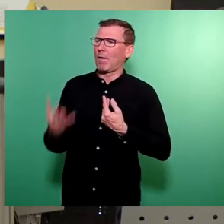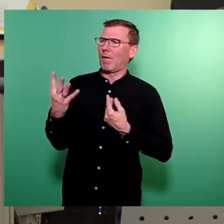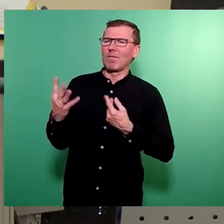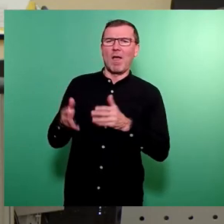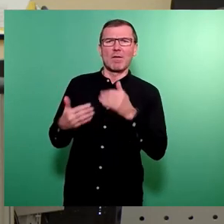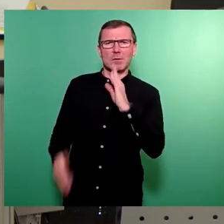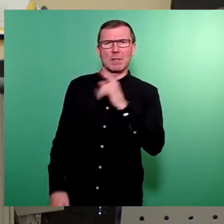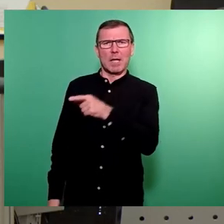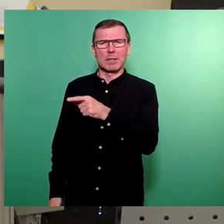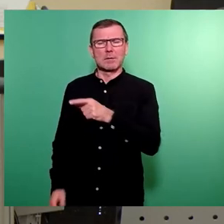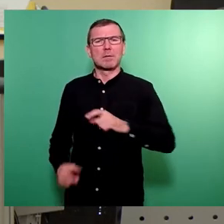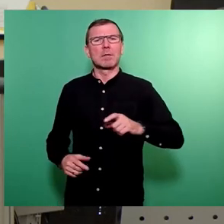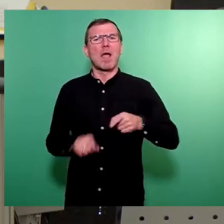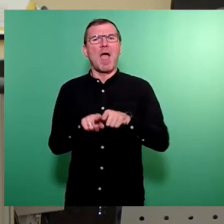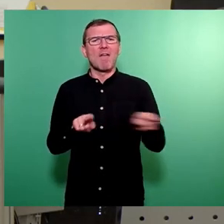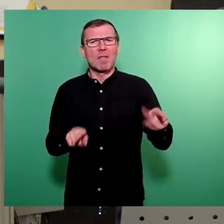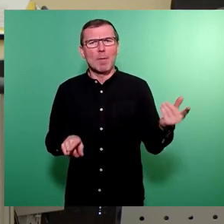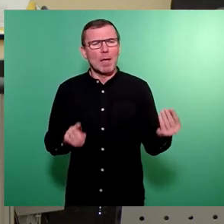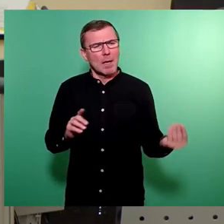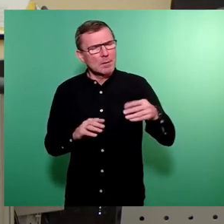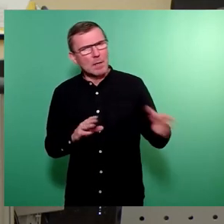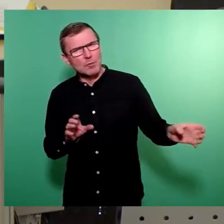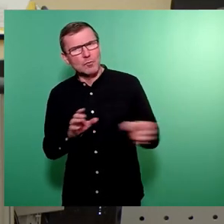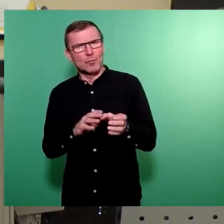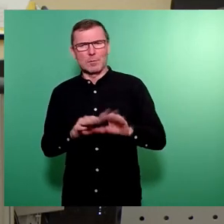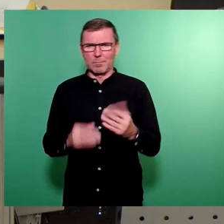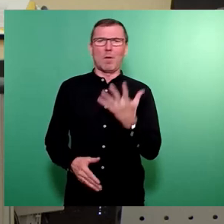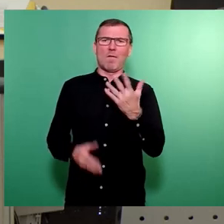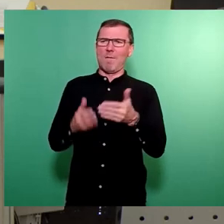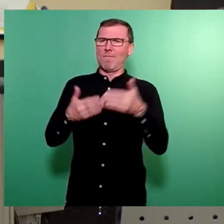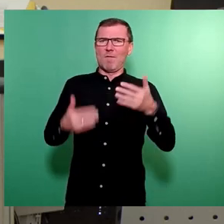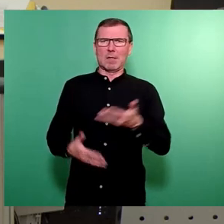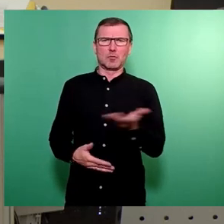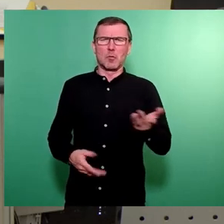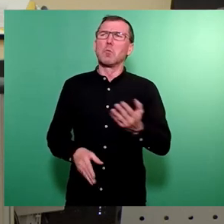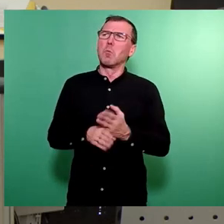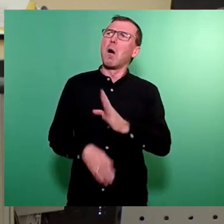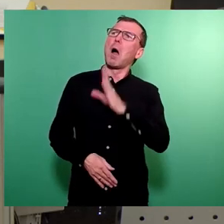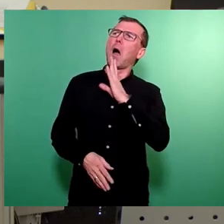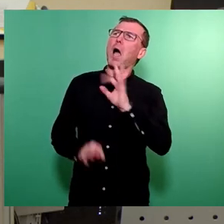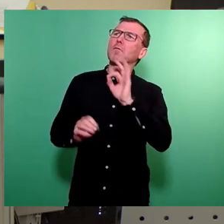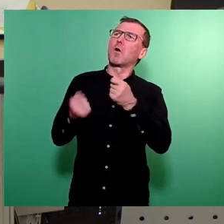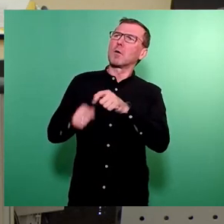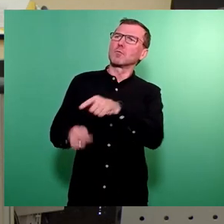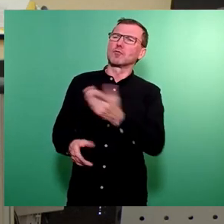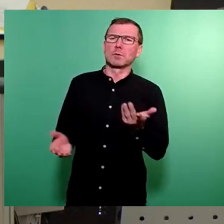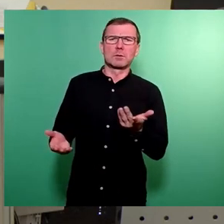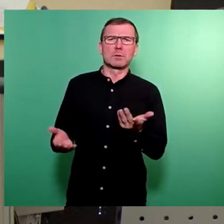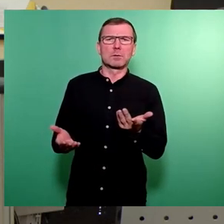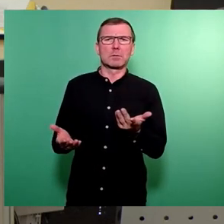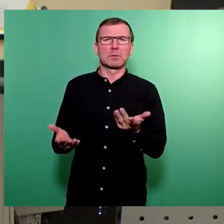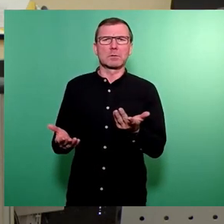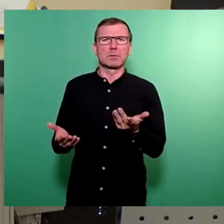FDP wurde dazu genommen, insoweit waren es fünf. Das müsste reichen für die Beschlussfassung. Und